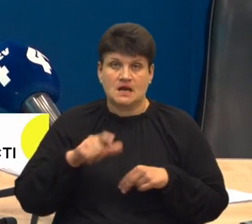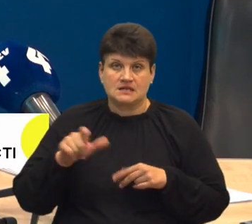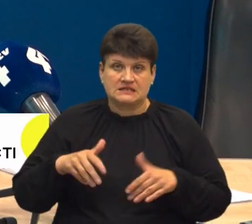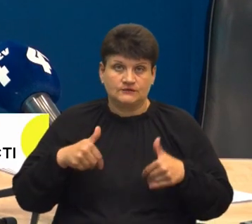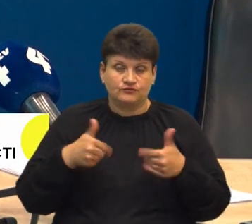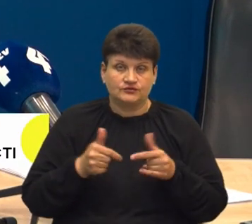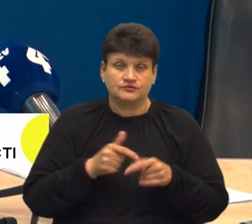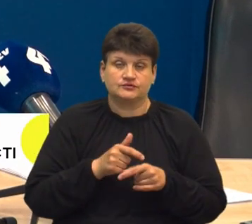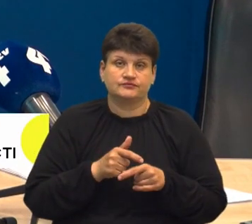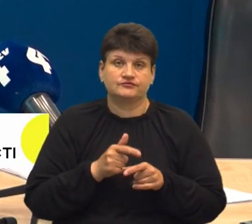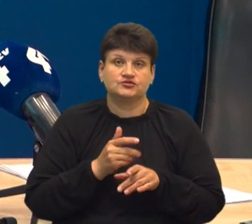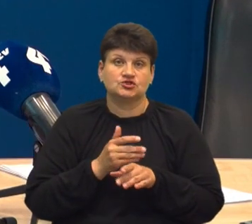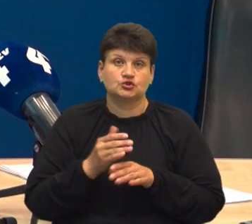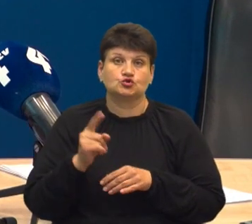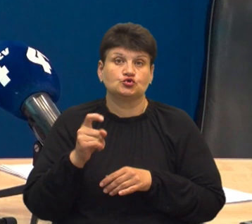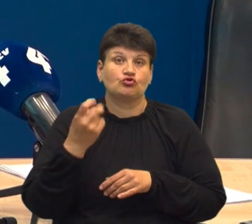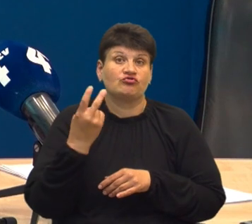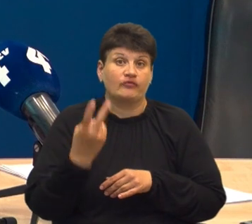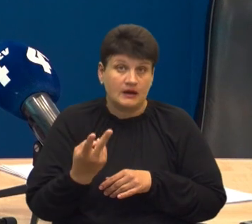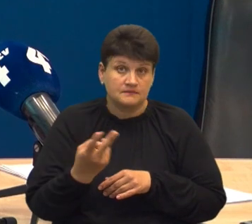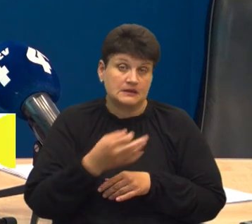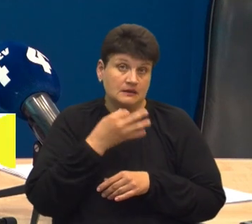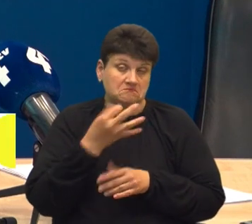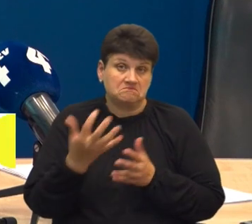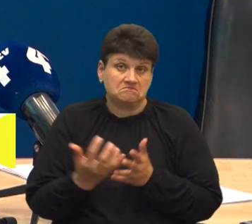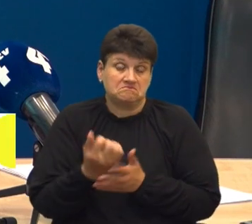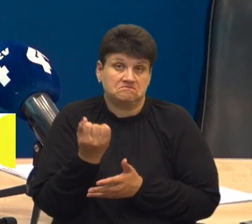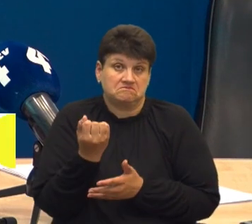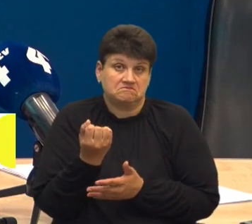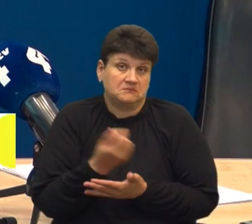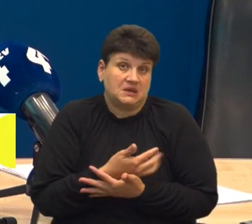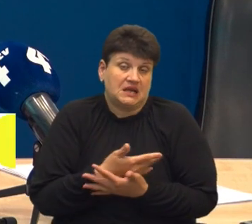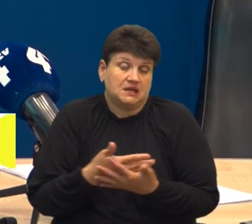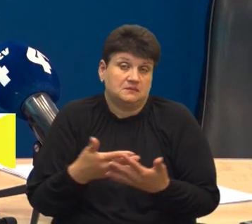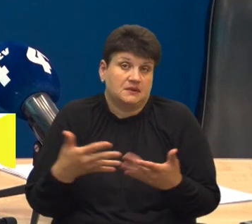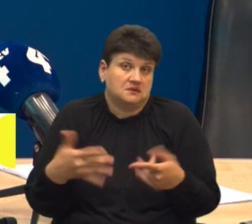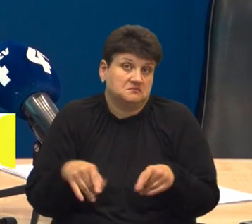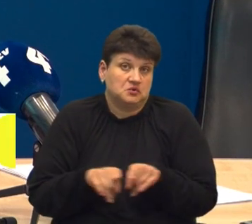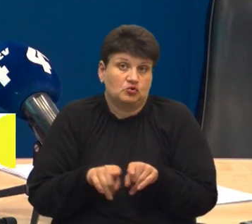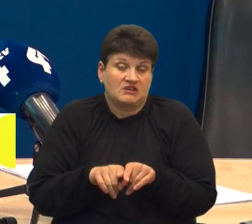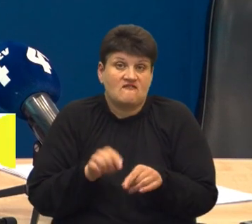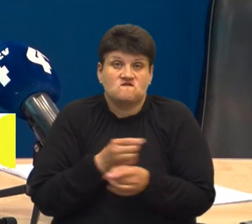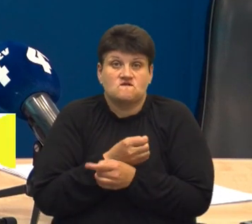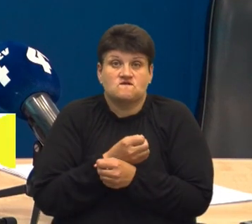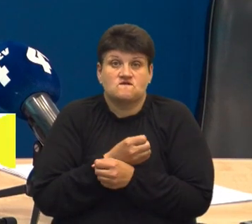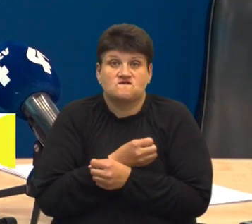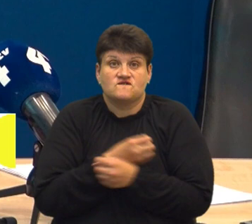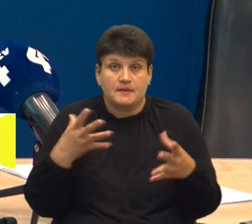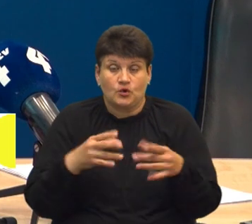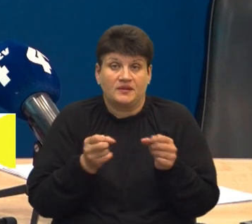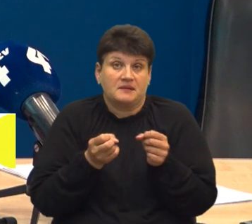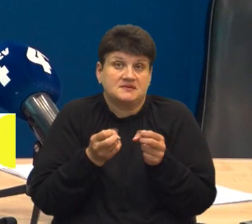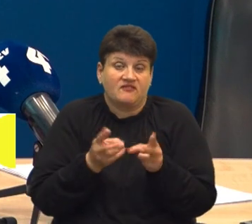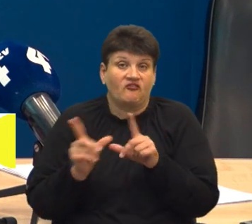телефоном 102, пояснили, що виявлені предмети, схожі на вибухонебезпечні. Виїхала слідча